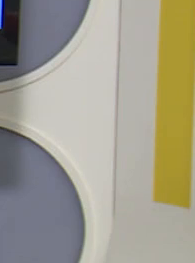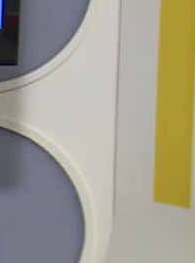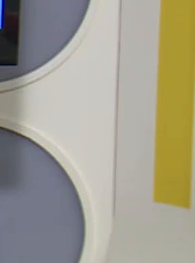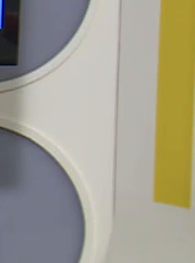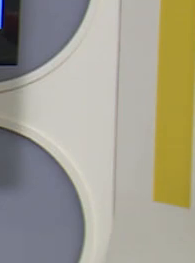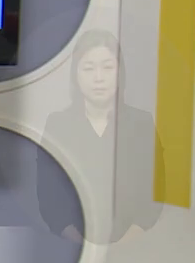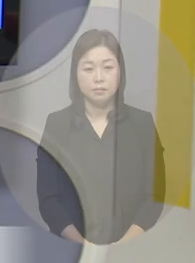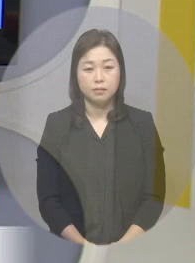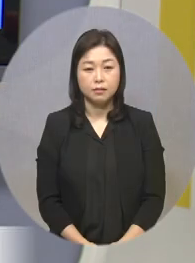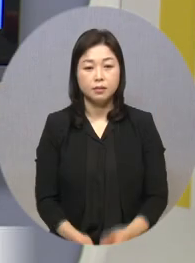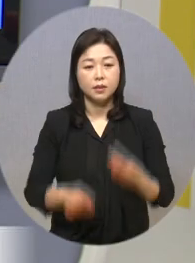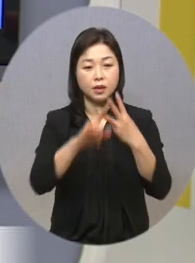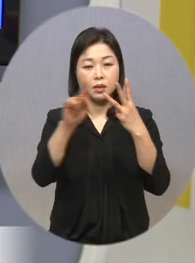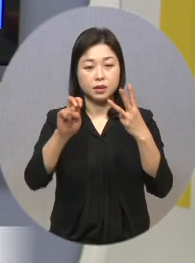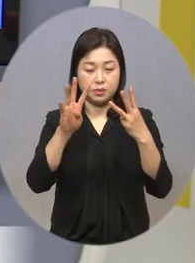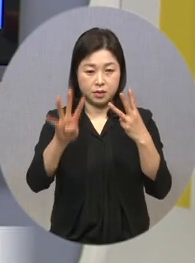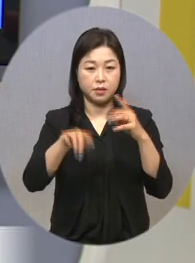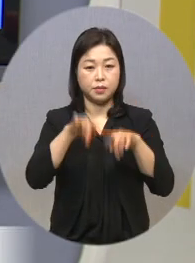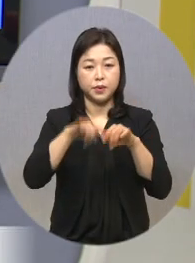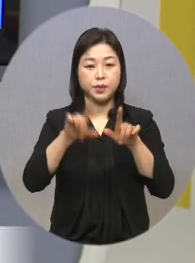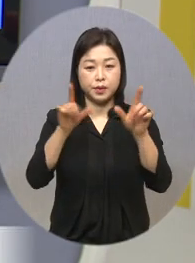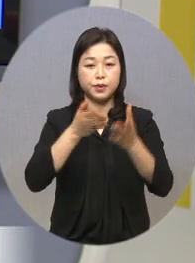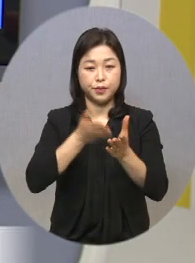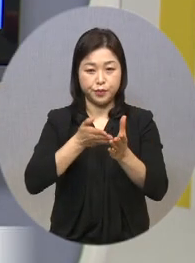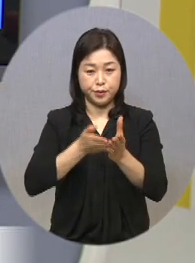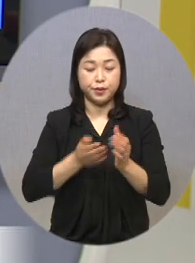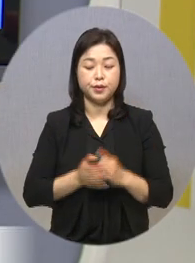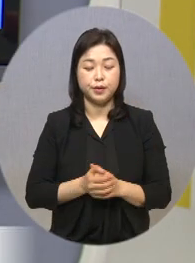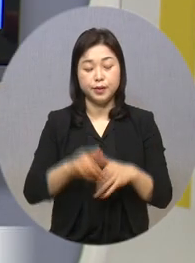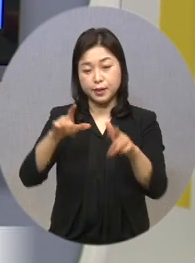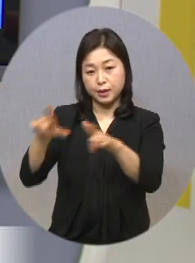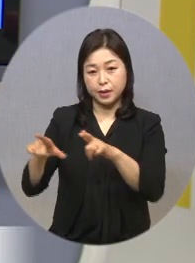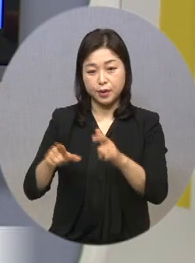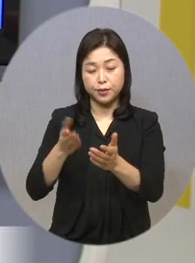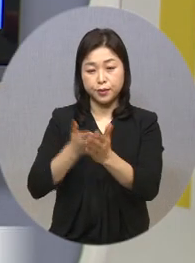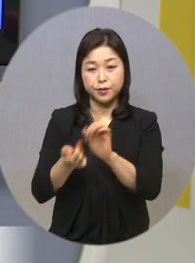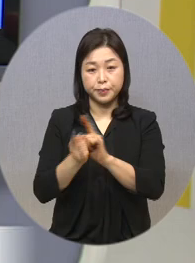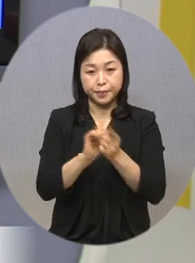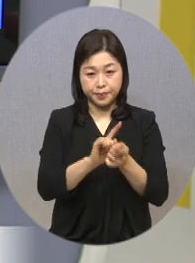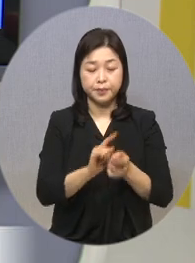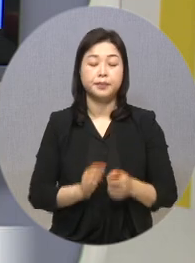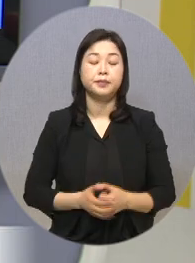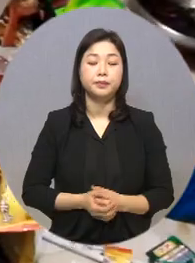3월 24일 목요일 만만한 뉴스는 지역 네트워크 소식으로 함께합니다.